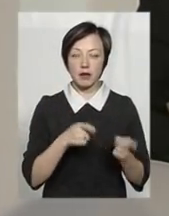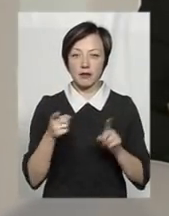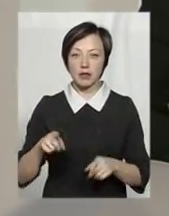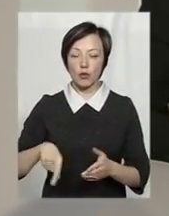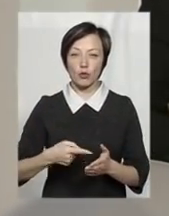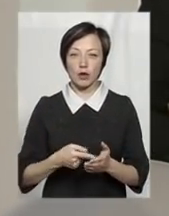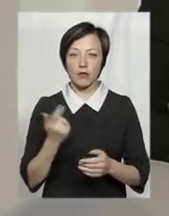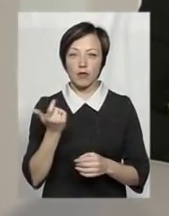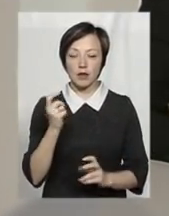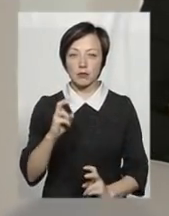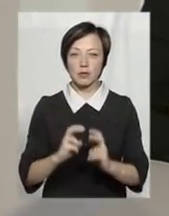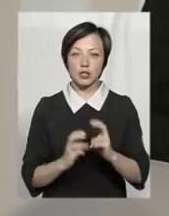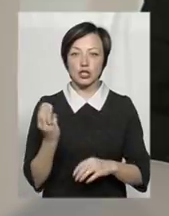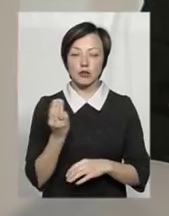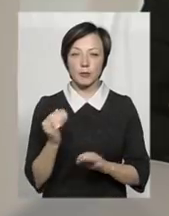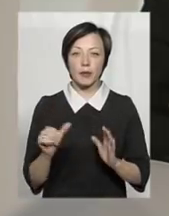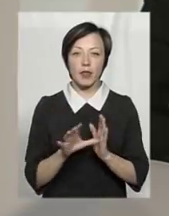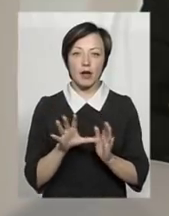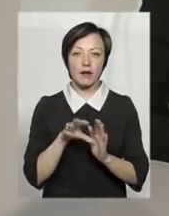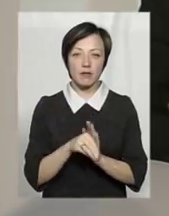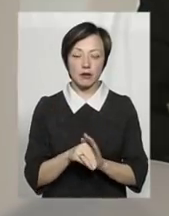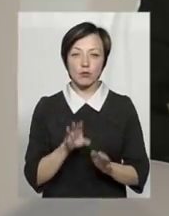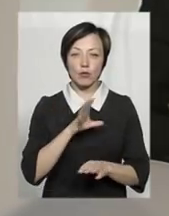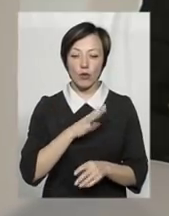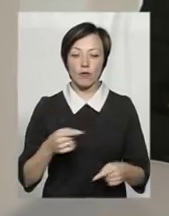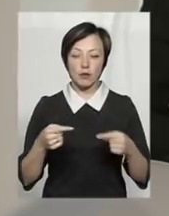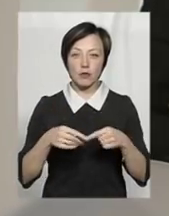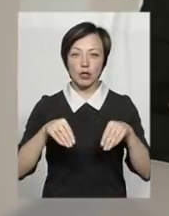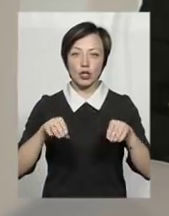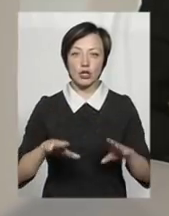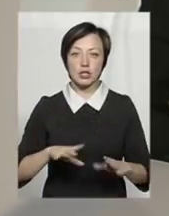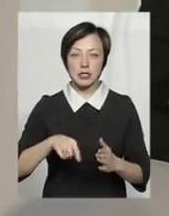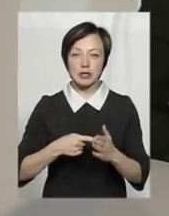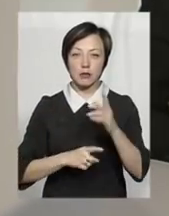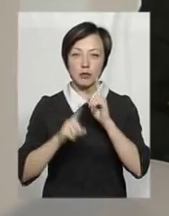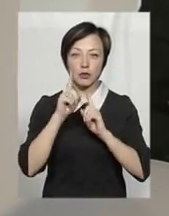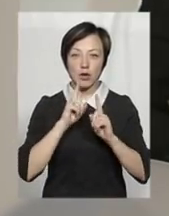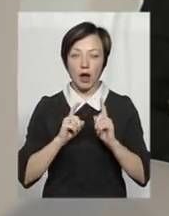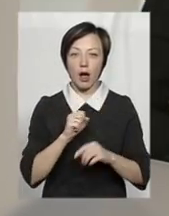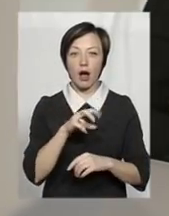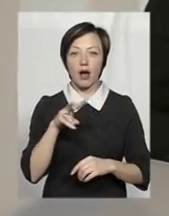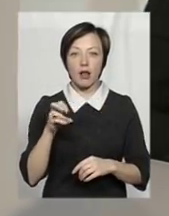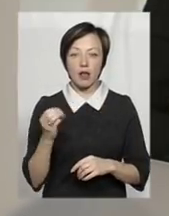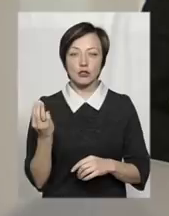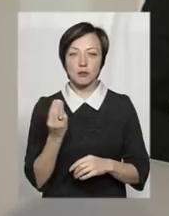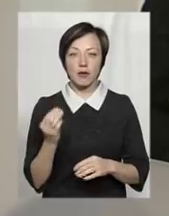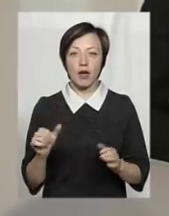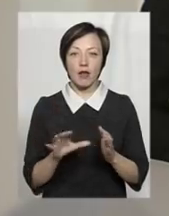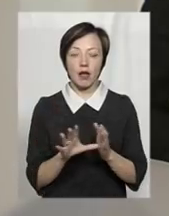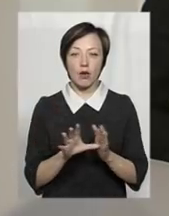власність підприємство Шепетівка Енергоінвест. Було відповідне рішення сесії міської ради, але Шепетівка Енергоінвест